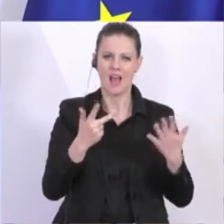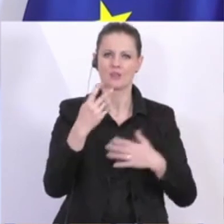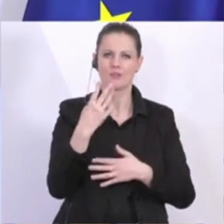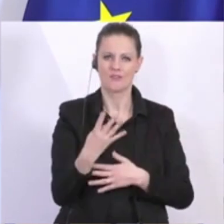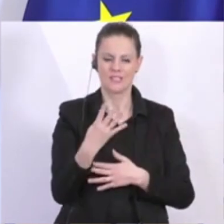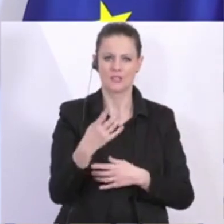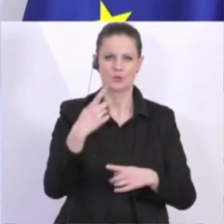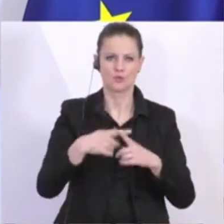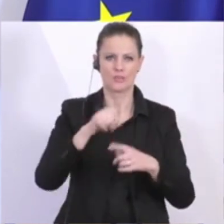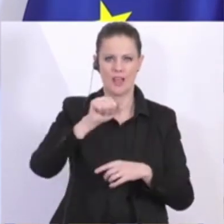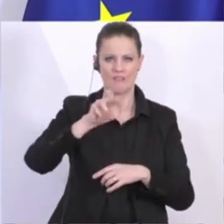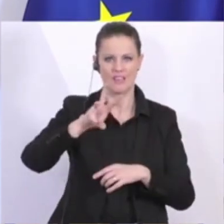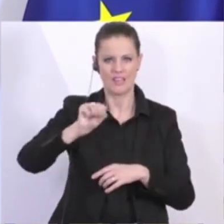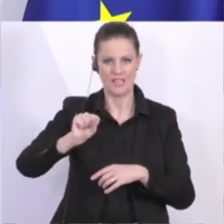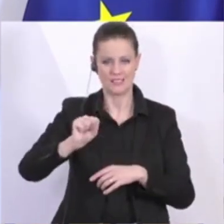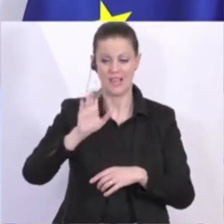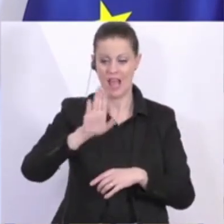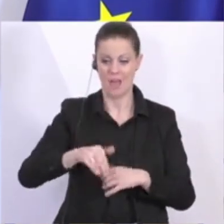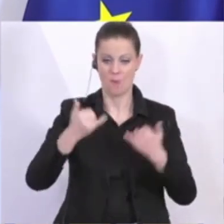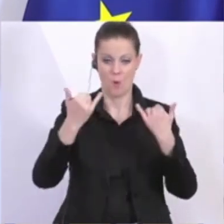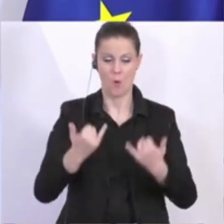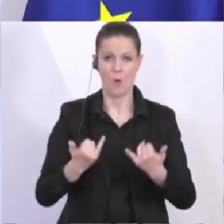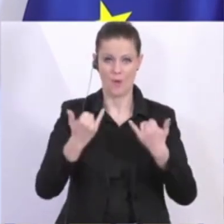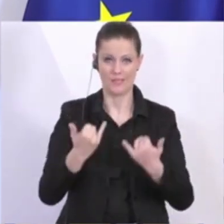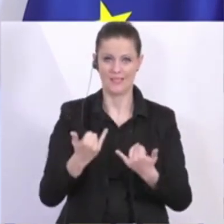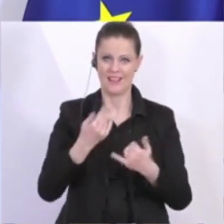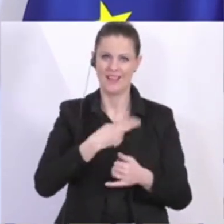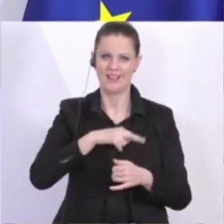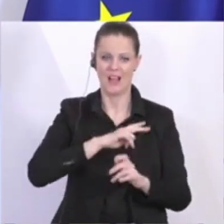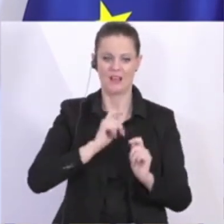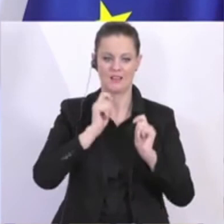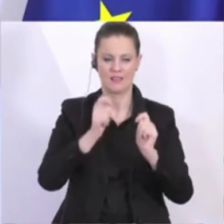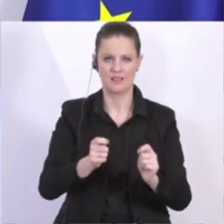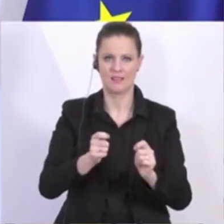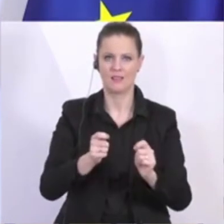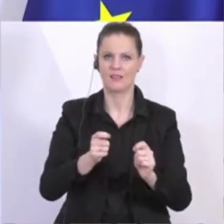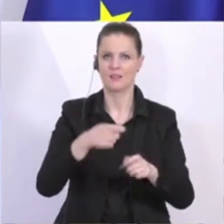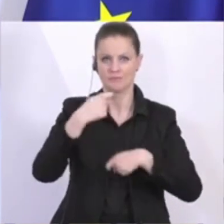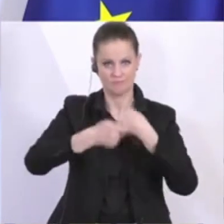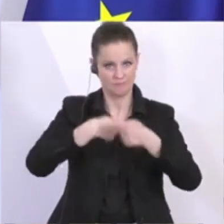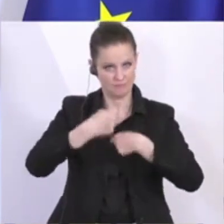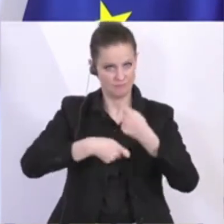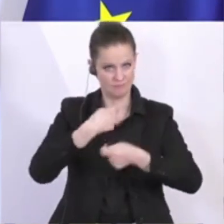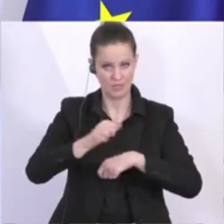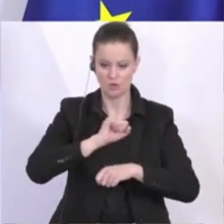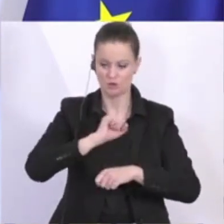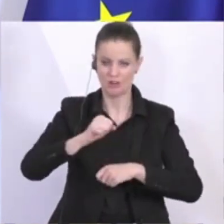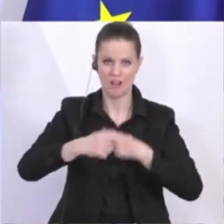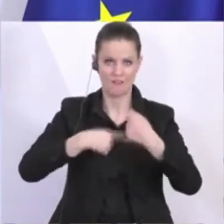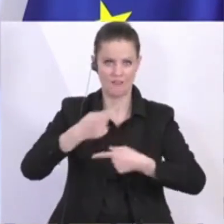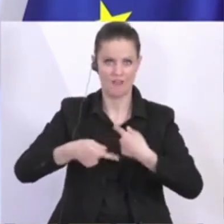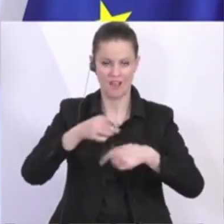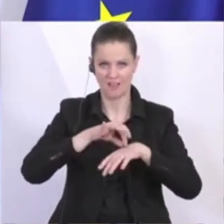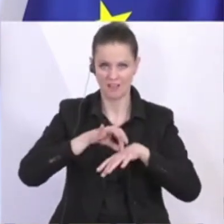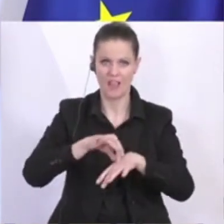der AWS, ab heute diese Garantieanträge abzuwickeln. Dafür haben wir ein Schnellverfahren eingeleitet,